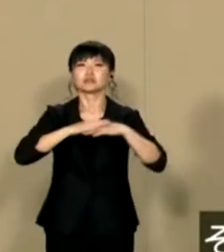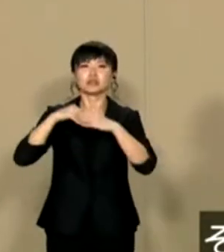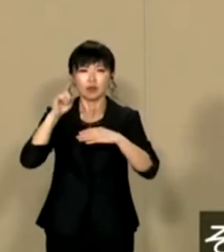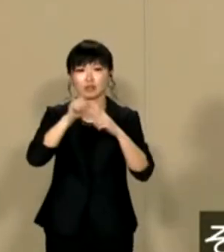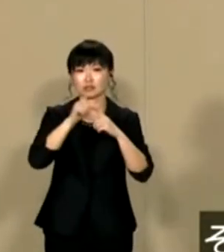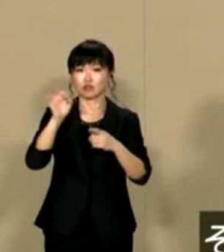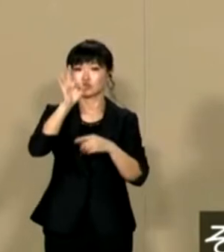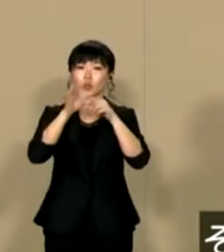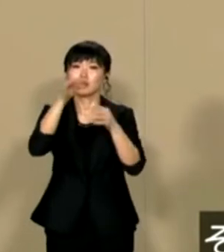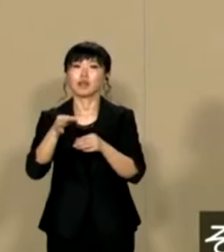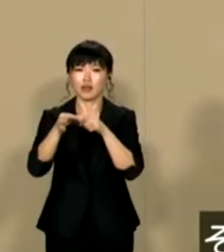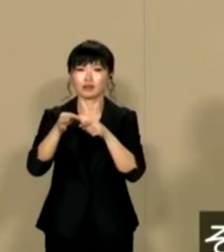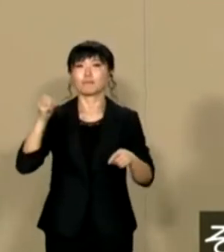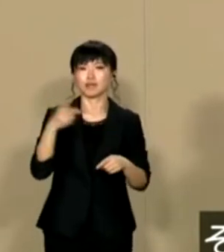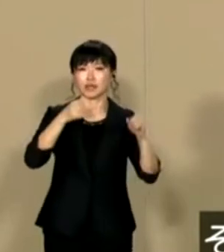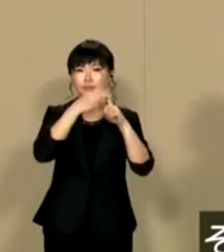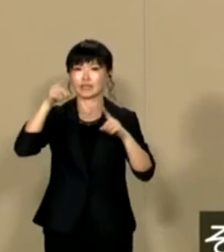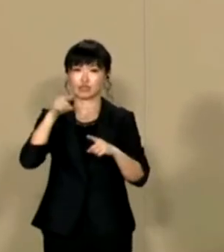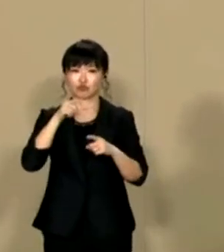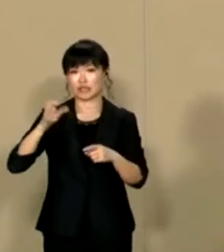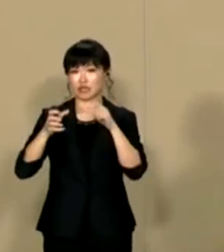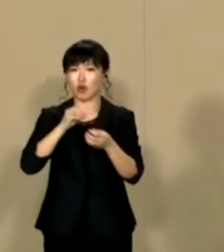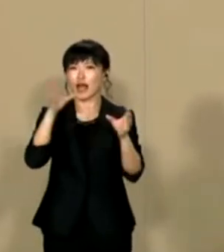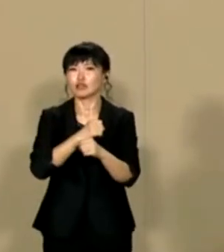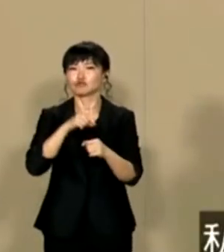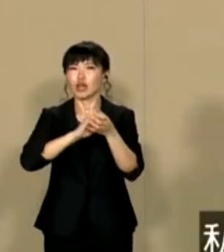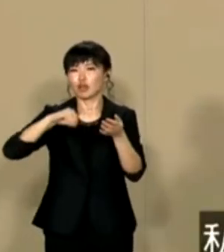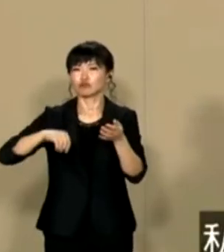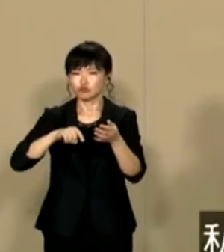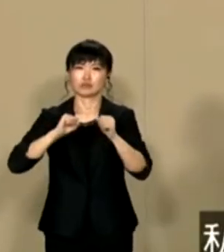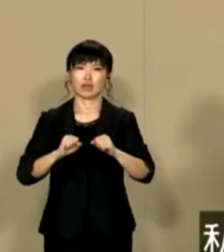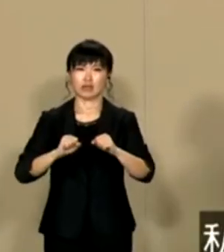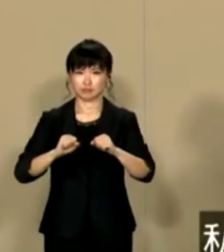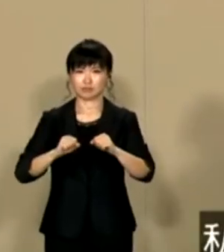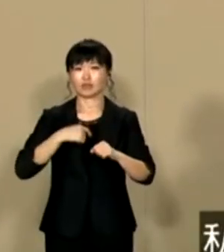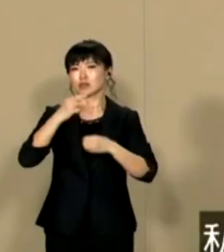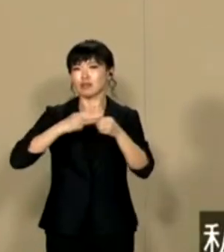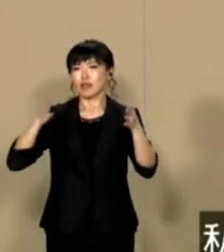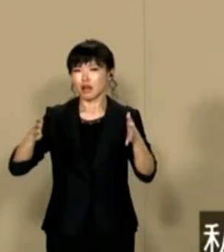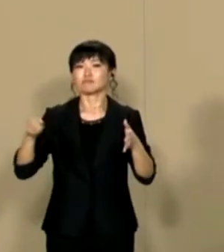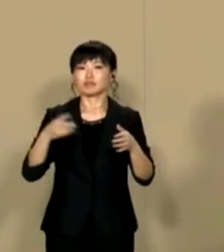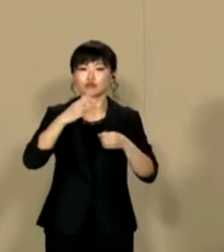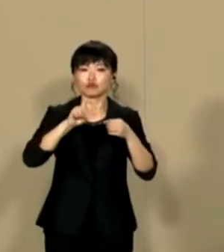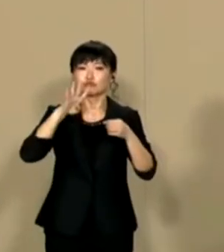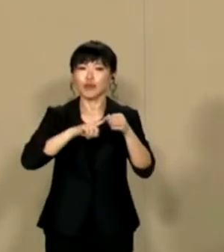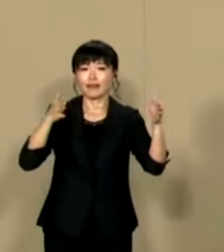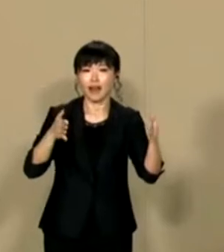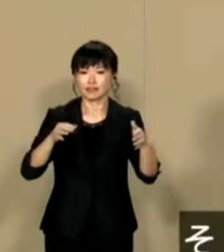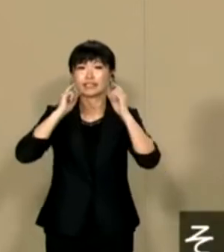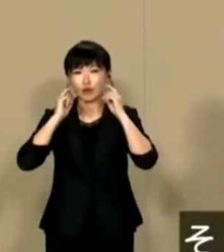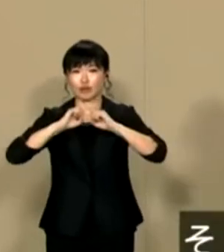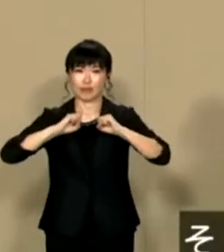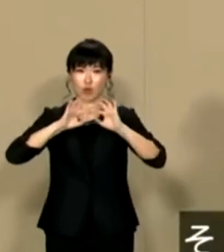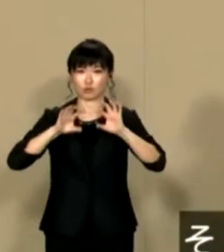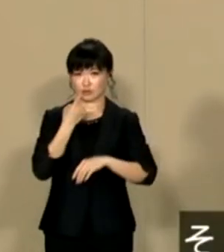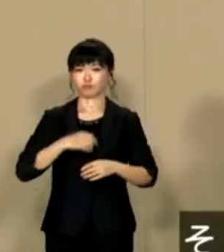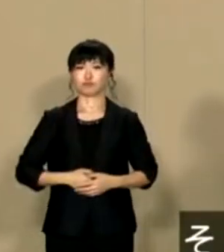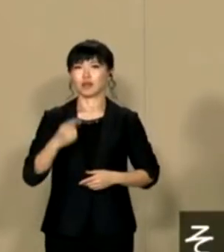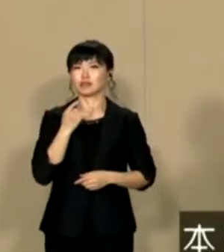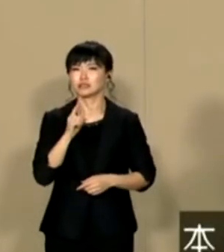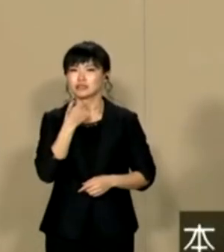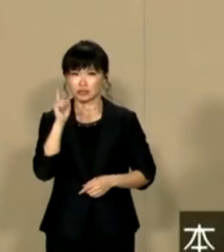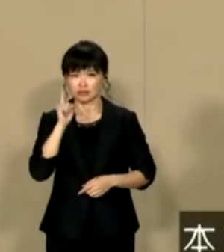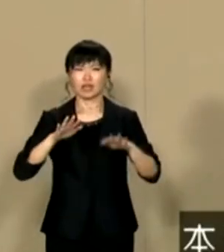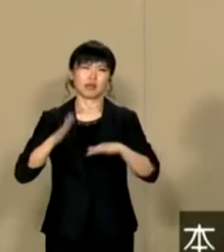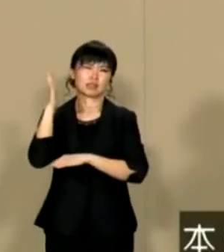はNHKの受信料を避けことそしてDSチャンネルのですね解約をしたこと以上はやっておりました私はですね3年間そして14年間にわたりましてニコニナマ放をやっておりますそして私が言いことは